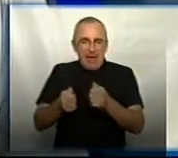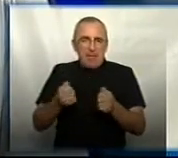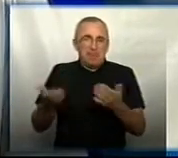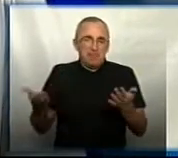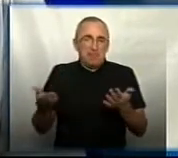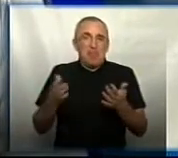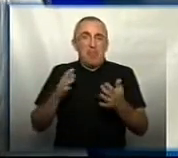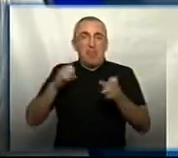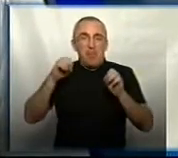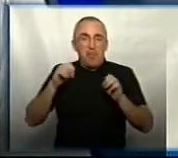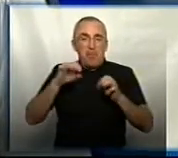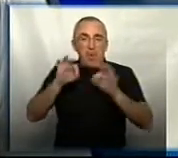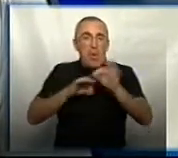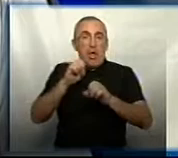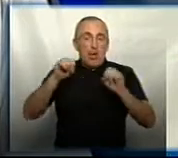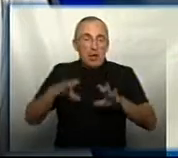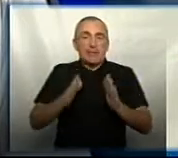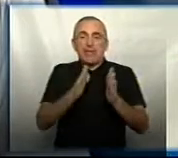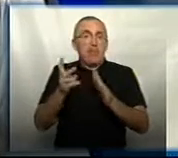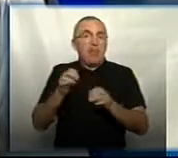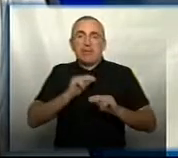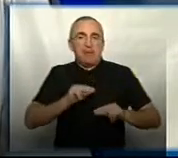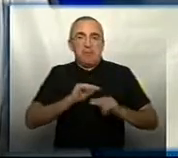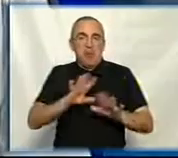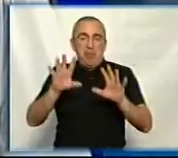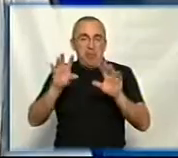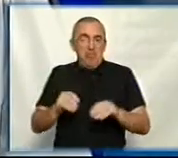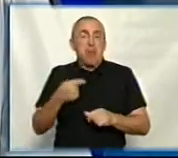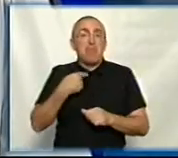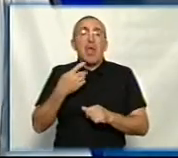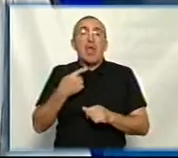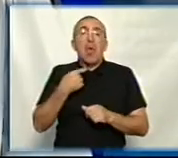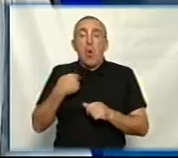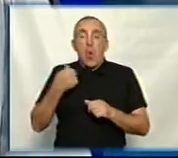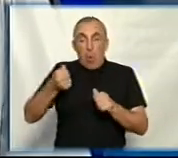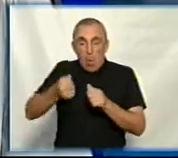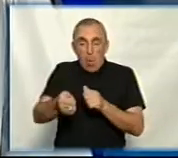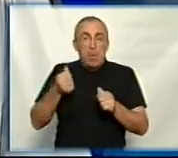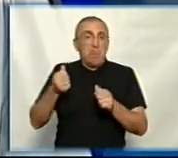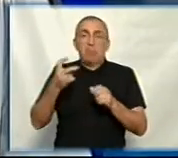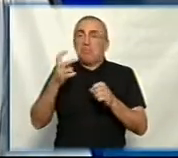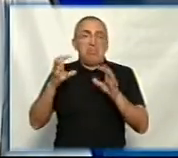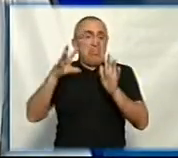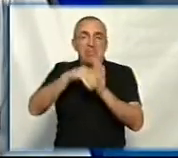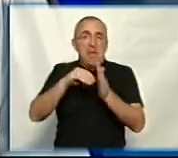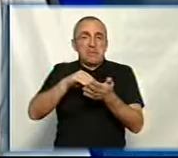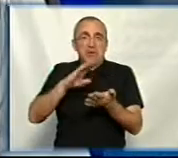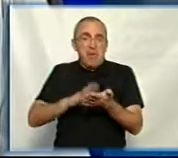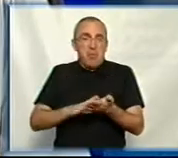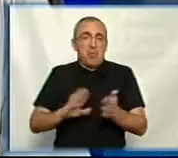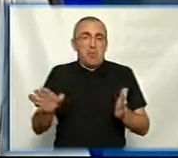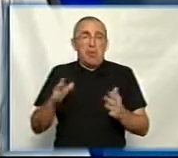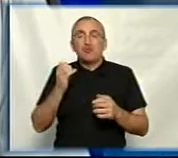рішення, в тому числі, система не спрацювала. І мій голос не було зараховано, я голосувала за, я знаю, ще